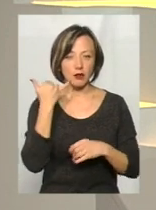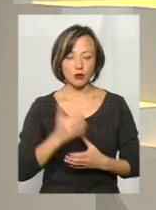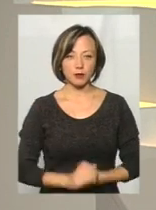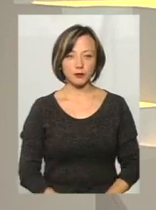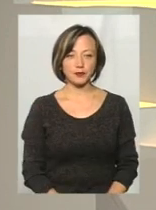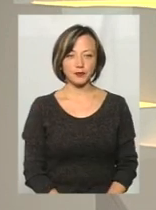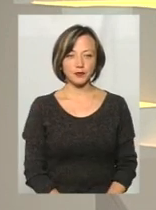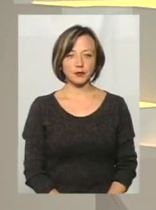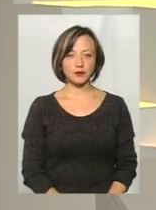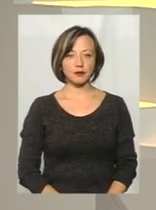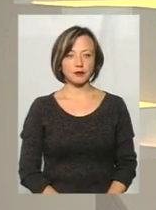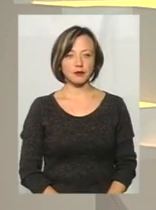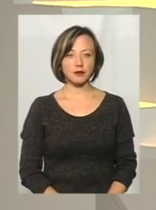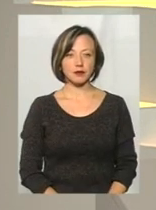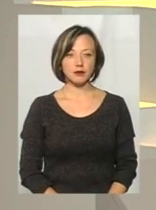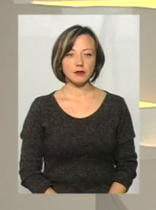Прошу, будь ласка, коментар